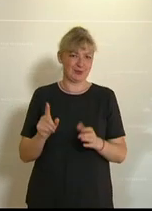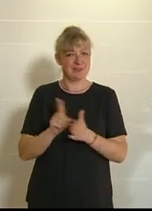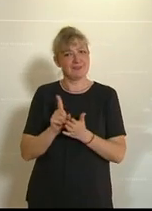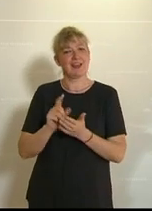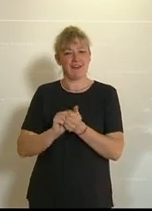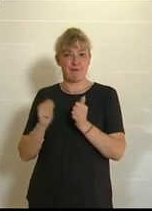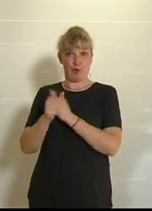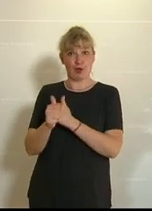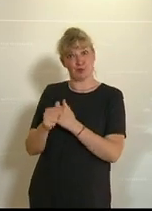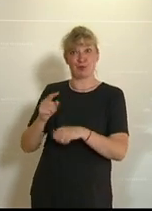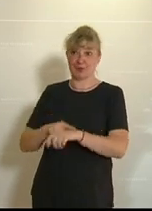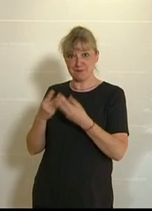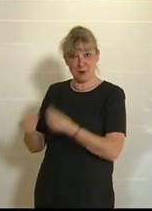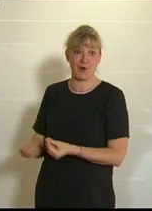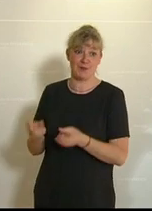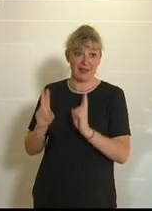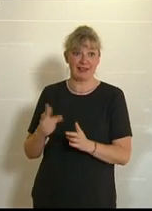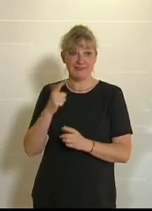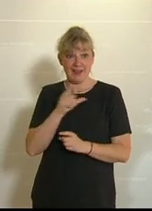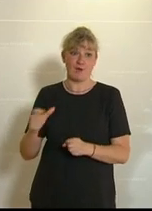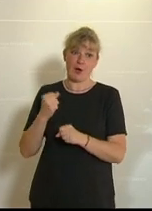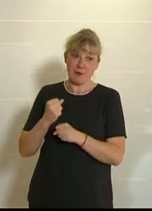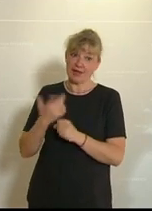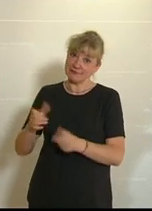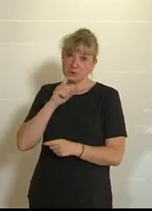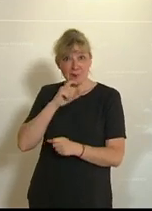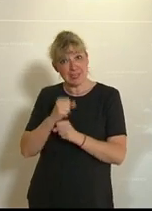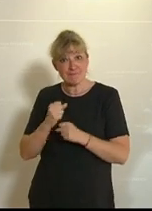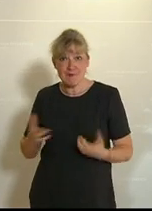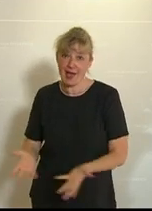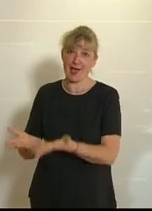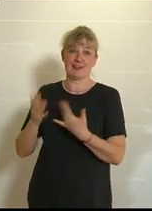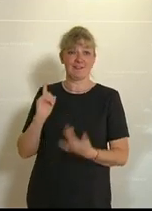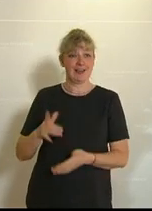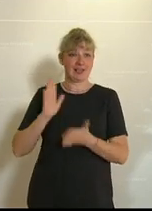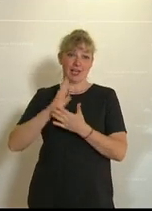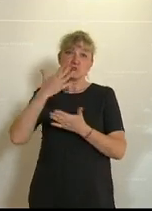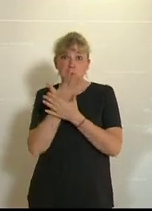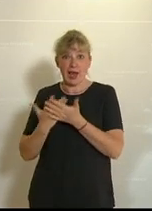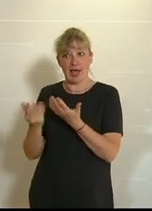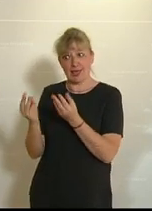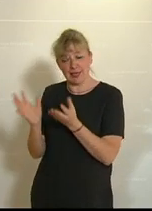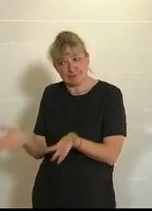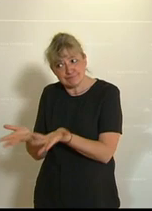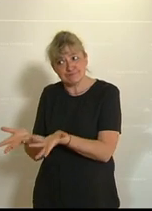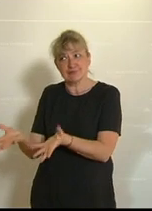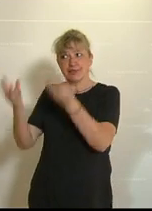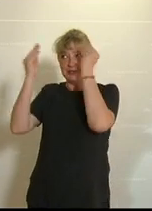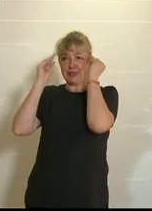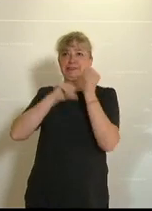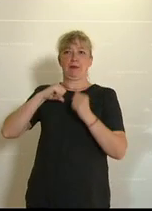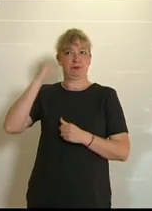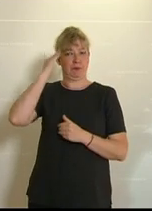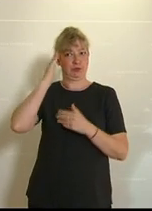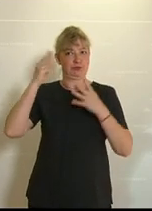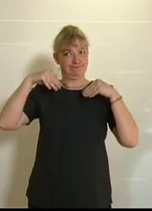Vorsprung bekommen, wenn sie was machen können zwei Wochen lang, was ihnen Spaß macht, wo sie in die Sprache reinkommen, wo sie Selbstbewusstsein tanken, schon